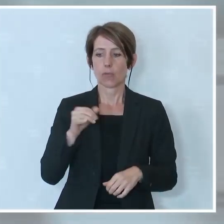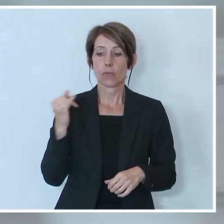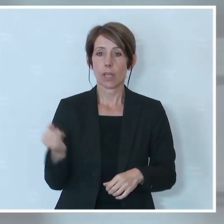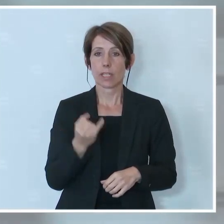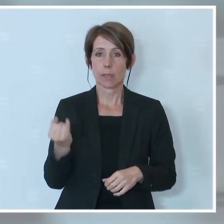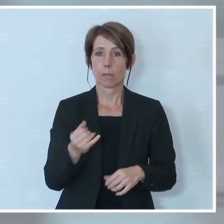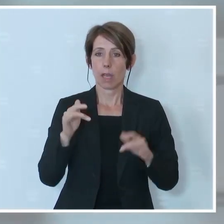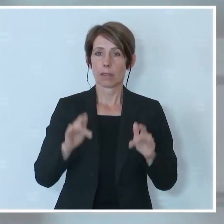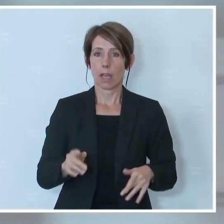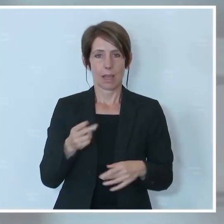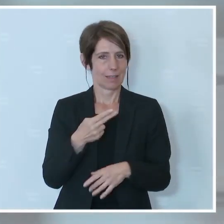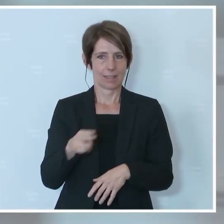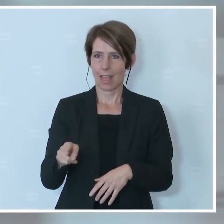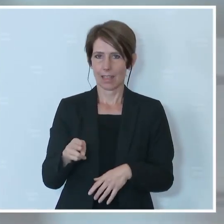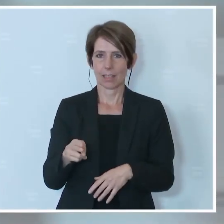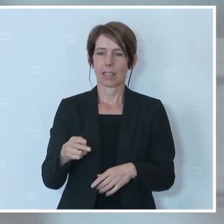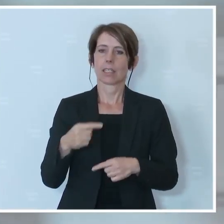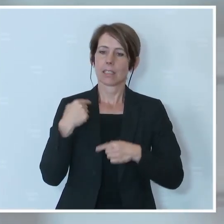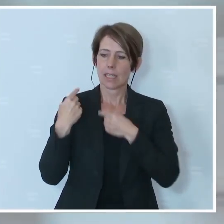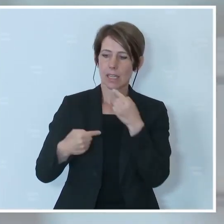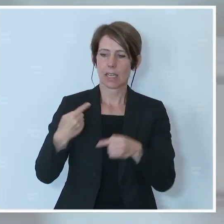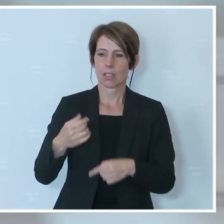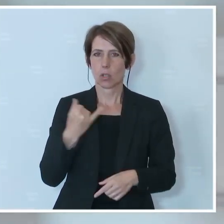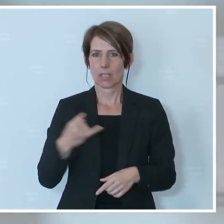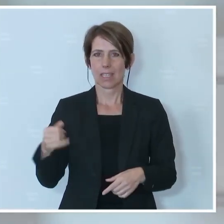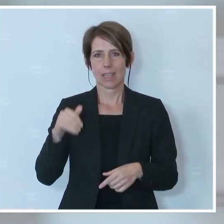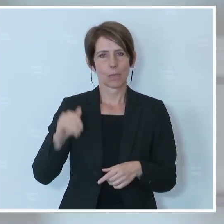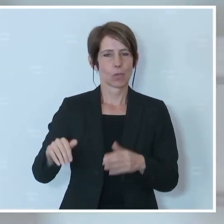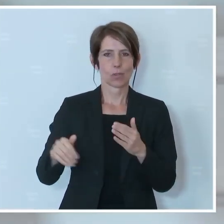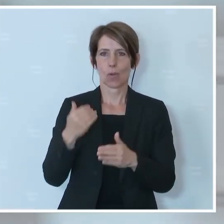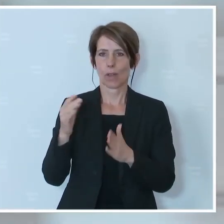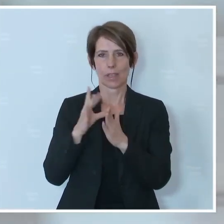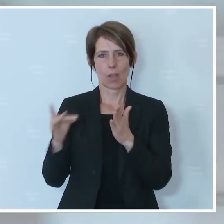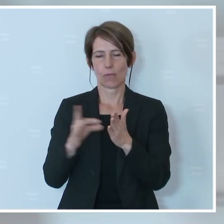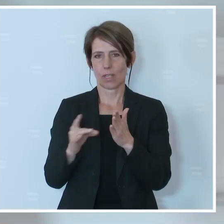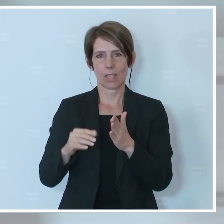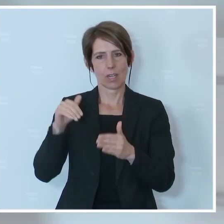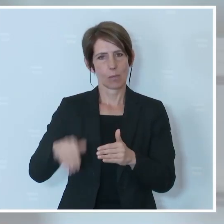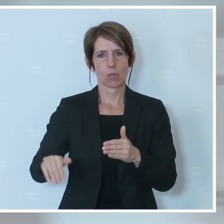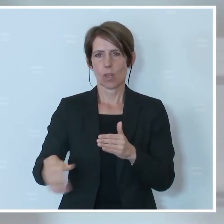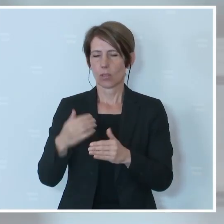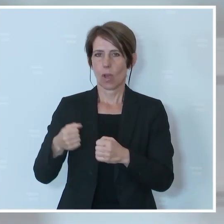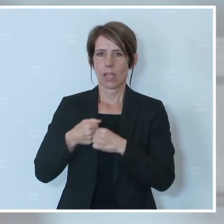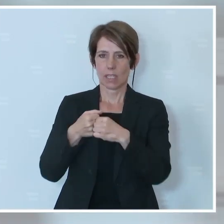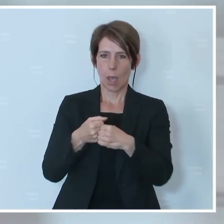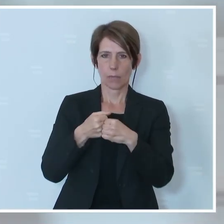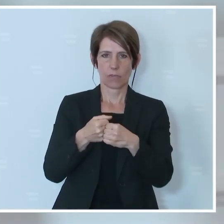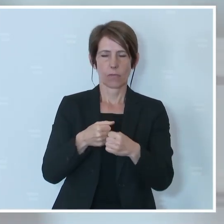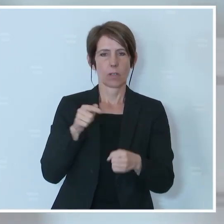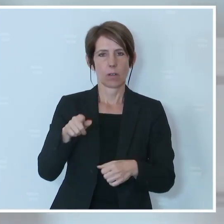Generation, man muss konstant darum kämpfen, jede Generation muss sie neu definieren. Und das macht nun einmal auch eine Demokratie aus, dass man